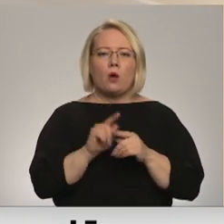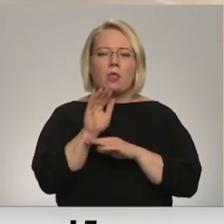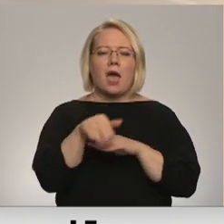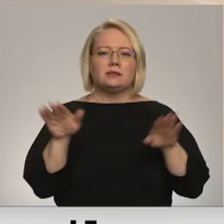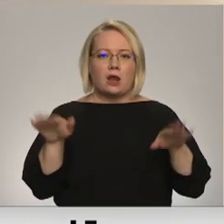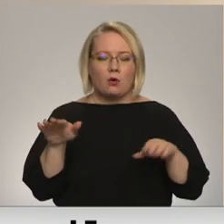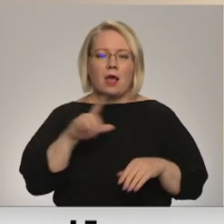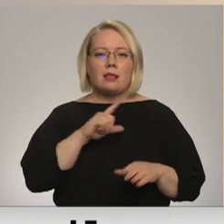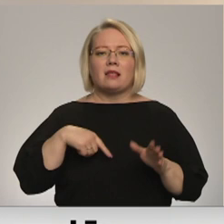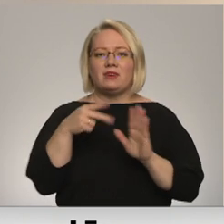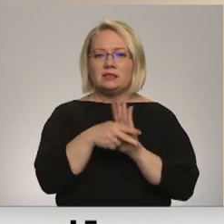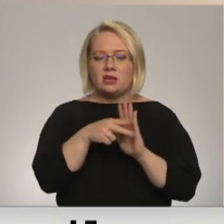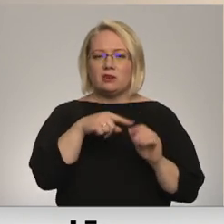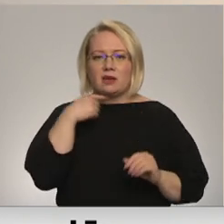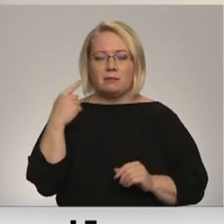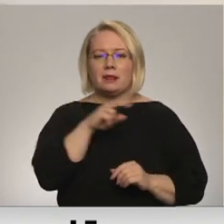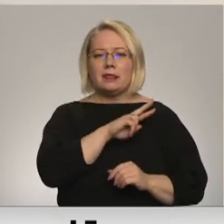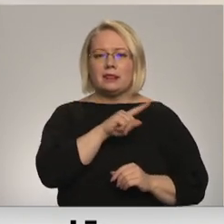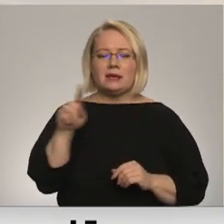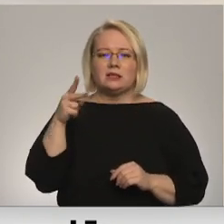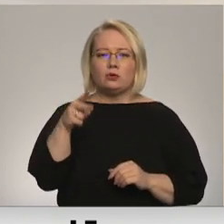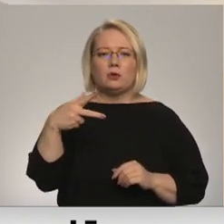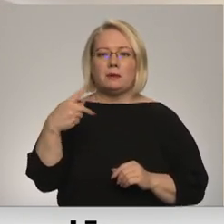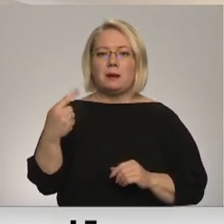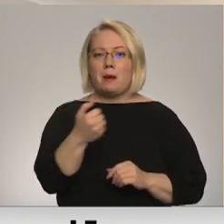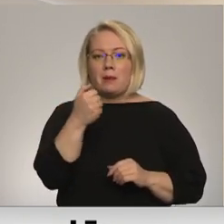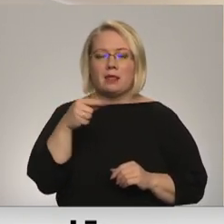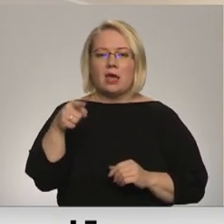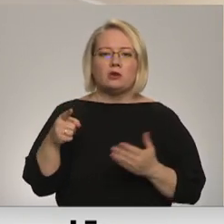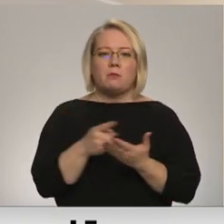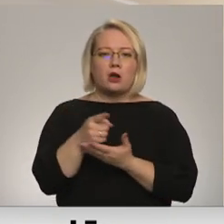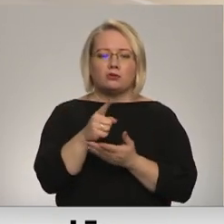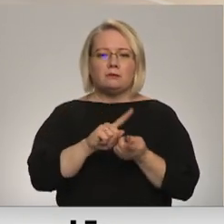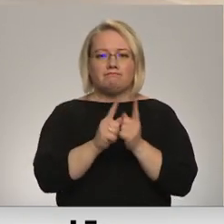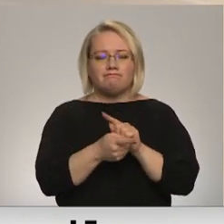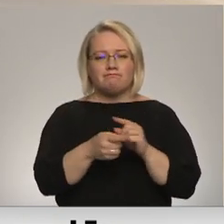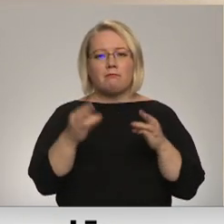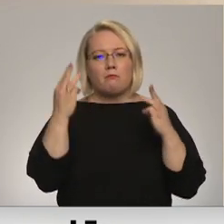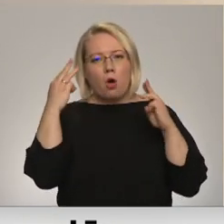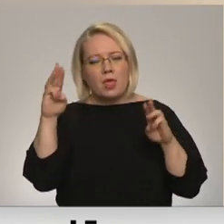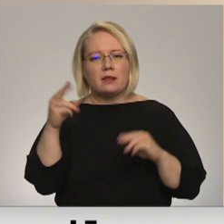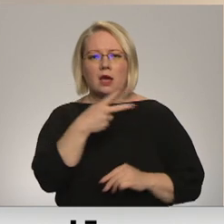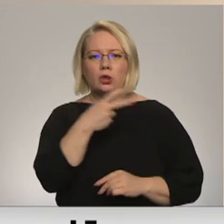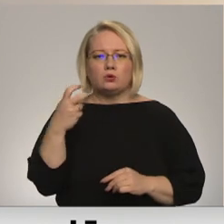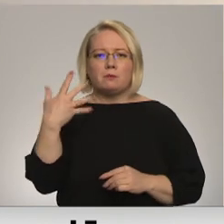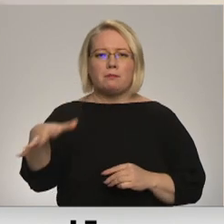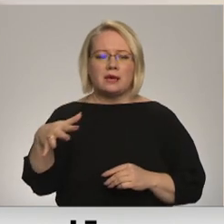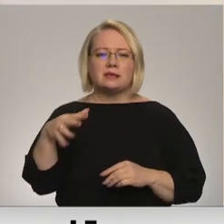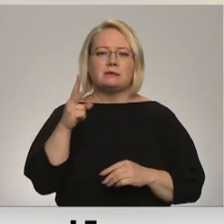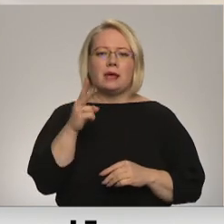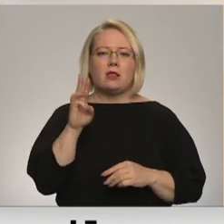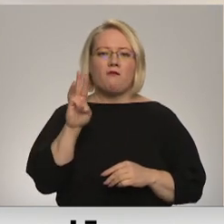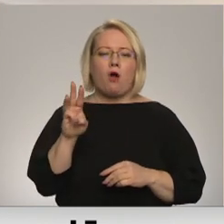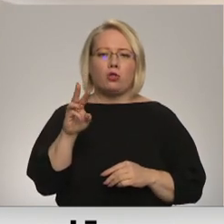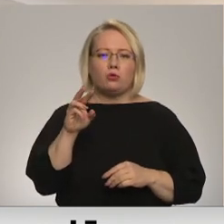dzelzceļš iecerējis līdz 2031. gadam šajos maršrutos pāriet uz modernāku 250 kV sistēmu,